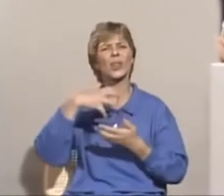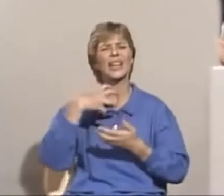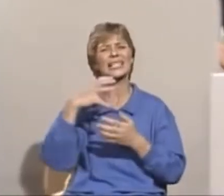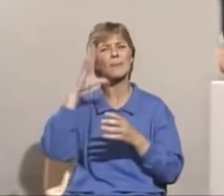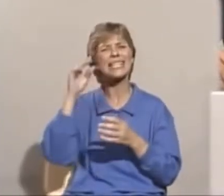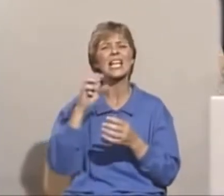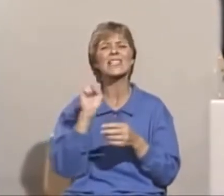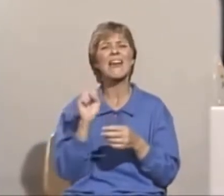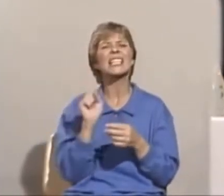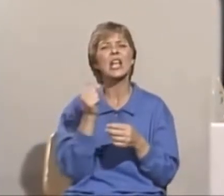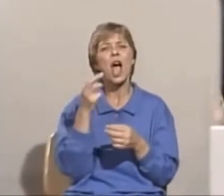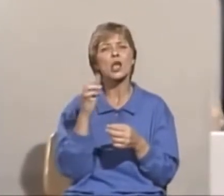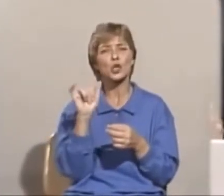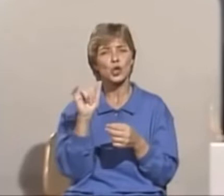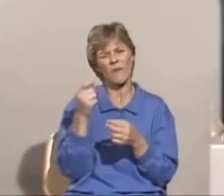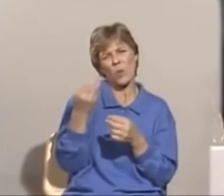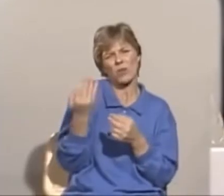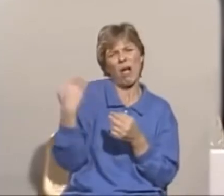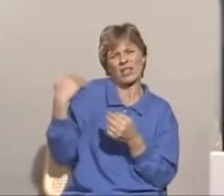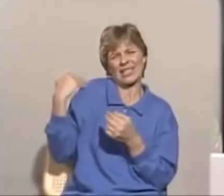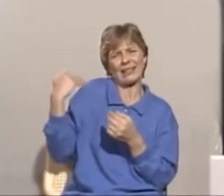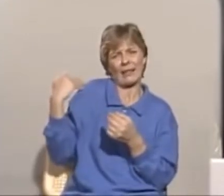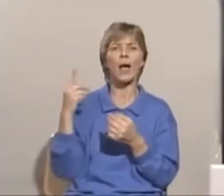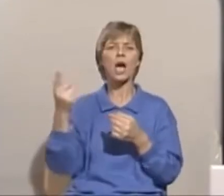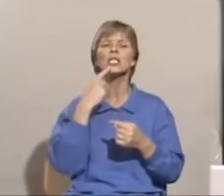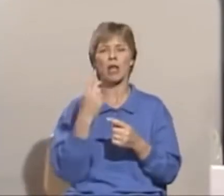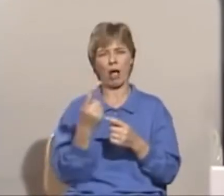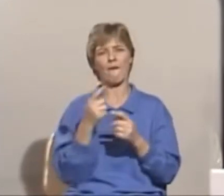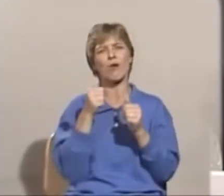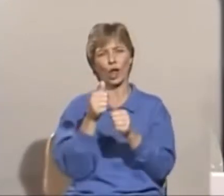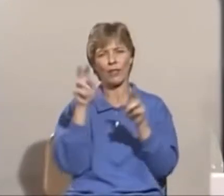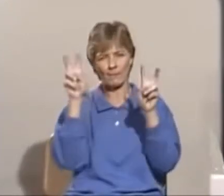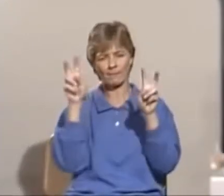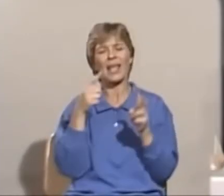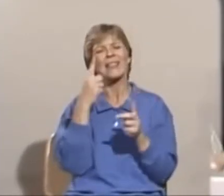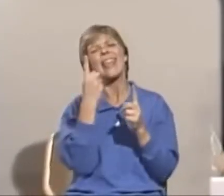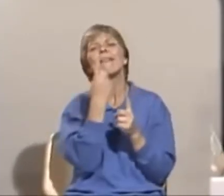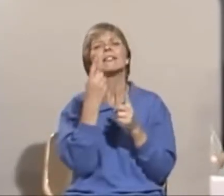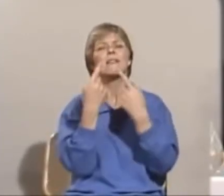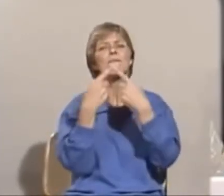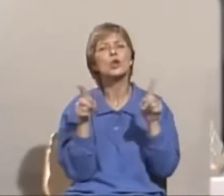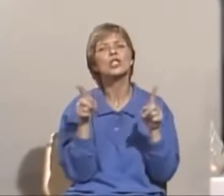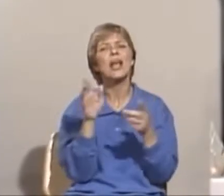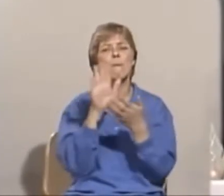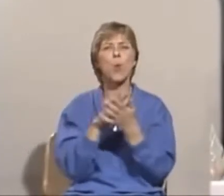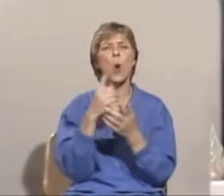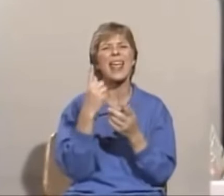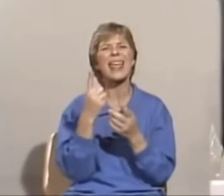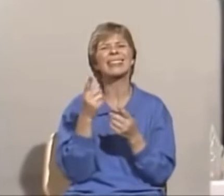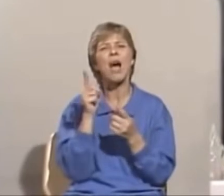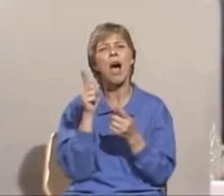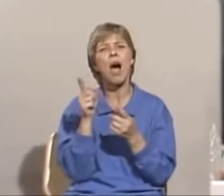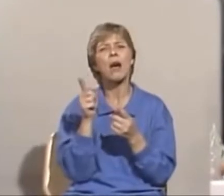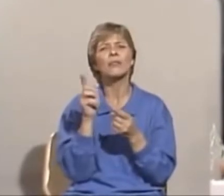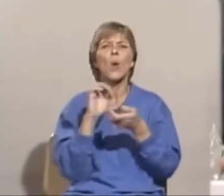Sven Strei for noen dager siden, der Strei sa følgende at den eneste forskjell på han og en